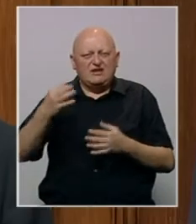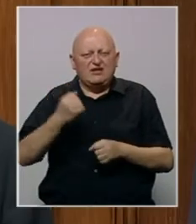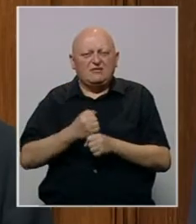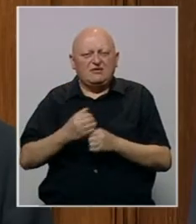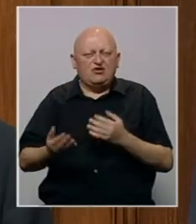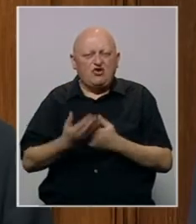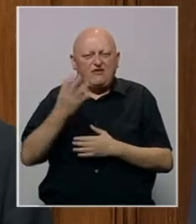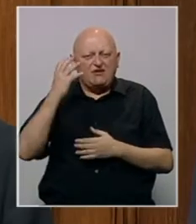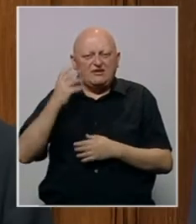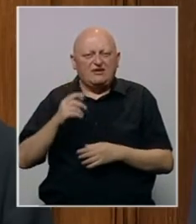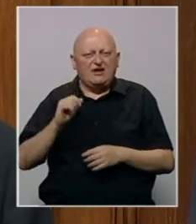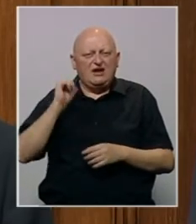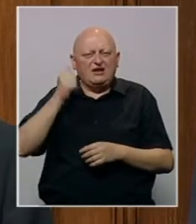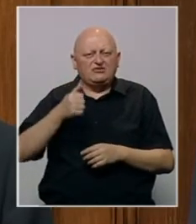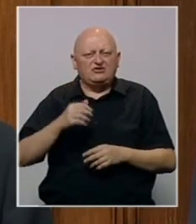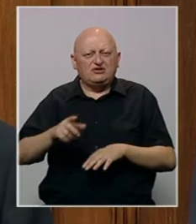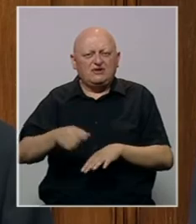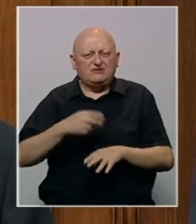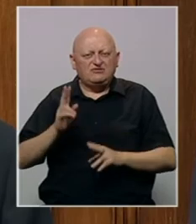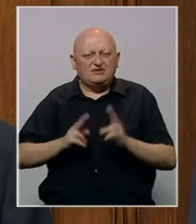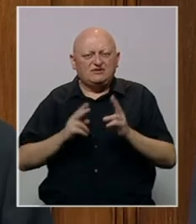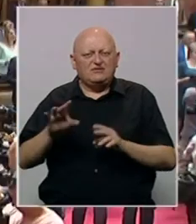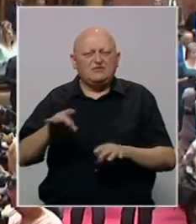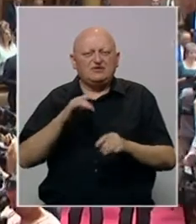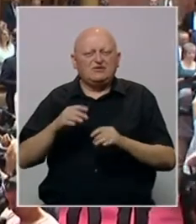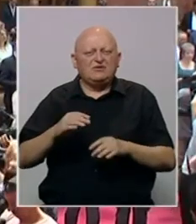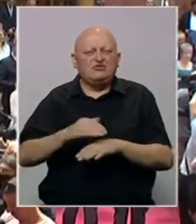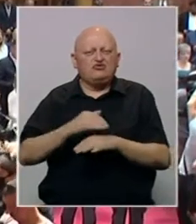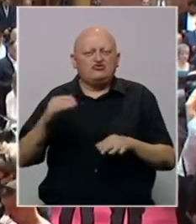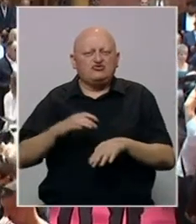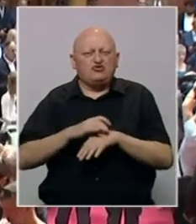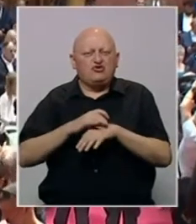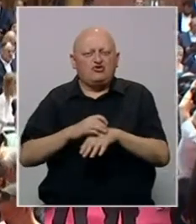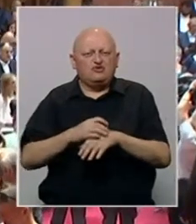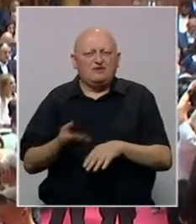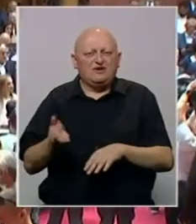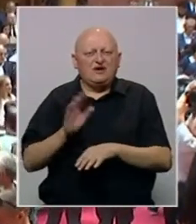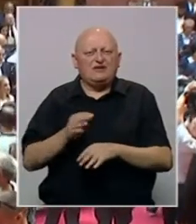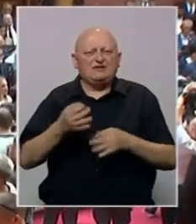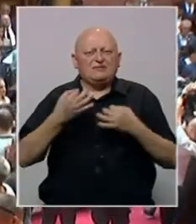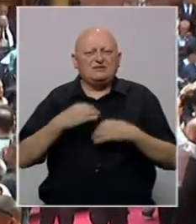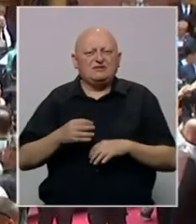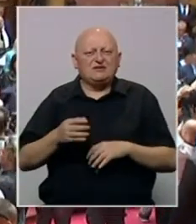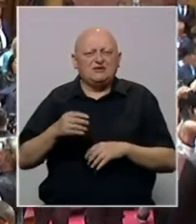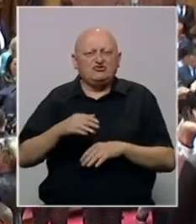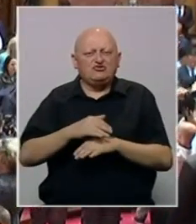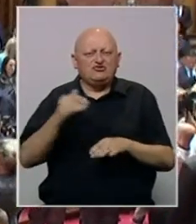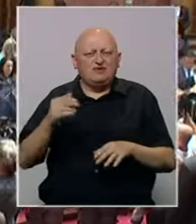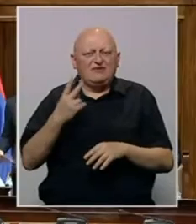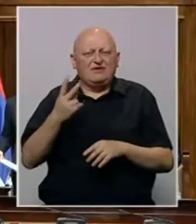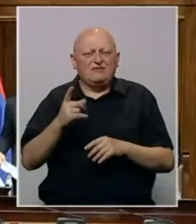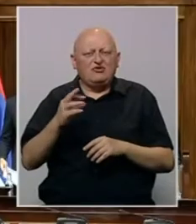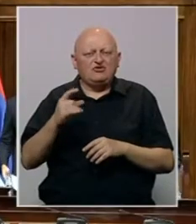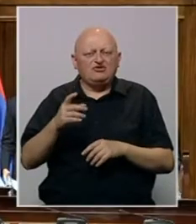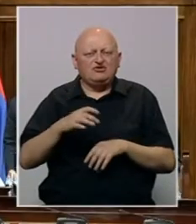dana za formiranje nove vlade. Na sutrašnjem nastavku sjednice bit će izabrano Skupštinsko rukovodstvo. Kandidat za predsjednika Skupštine je